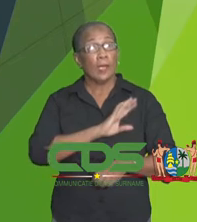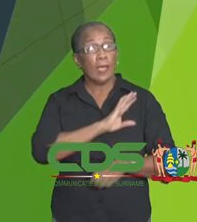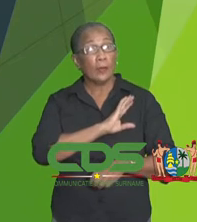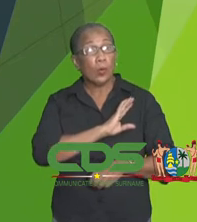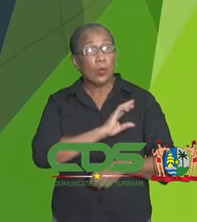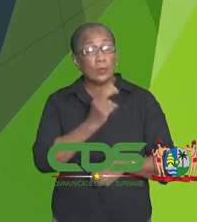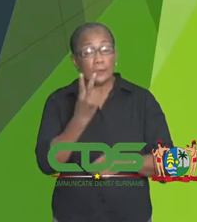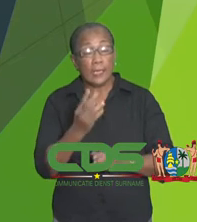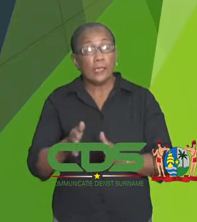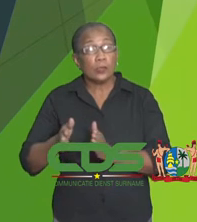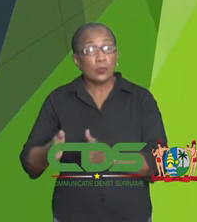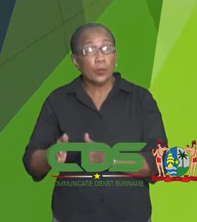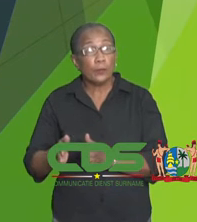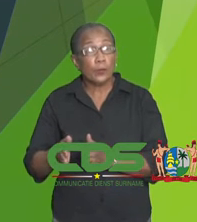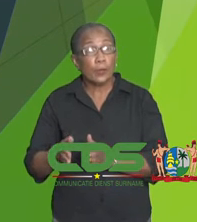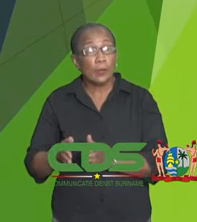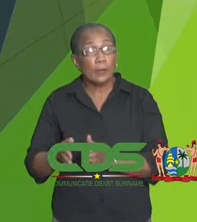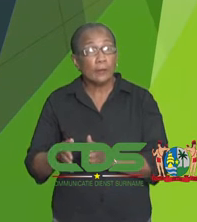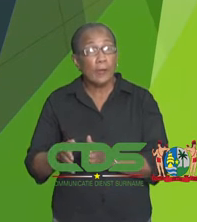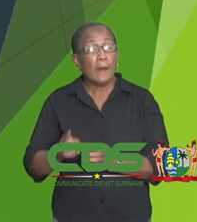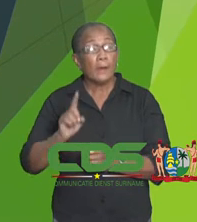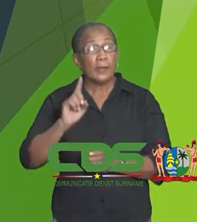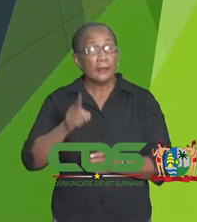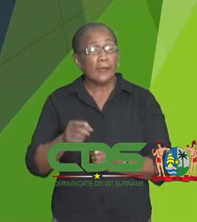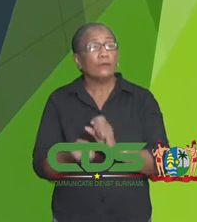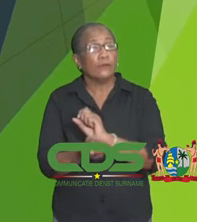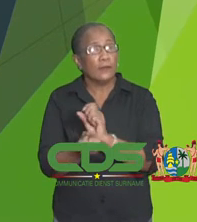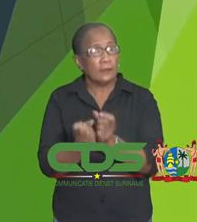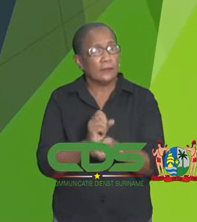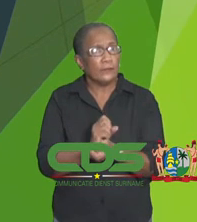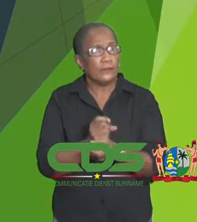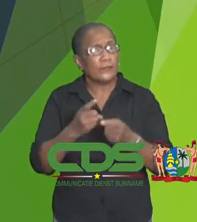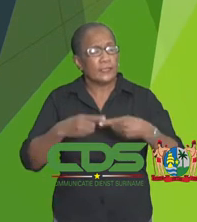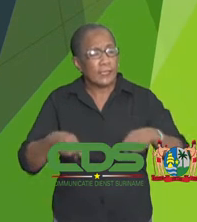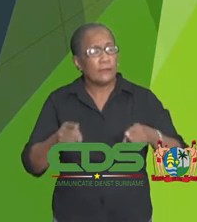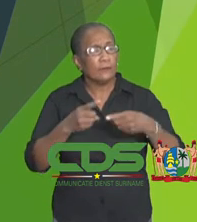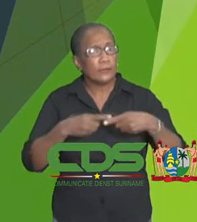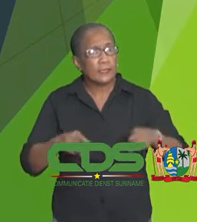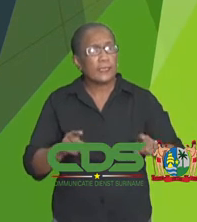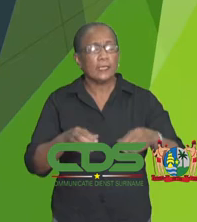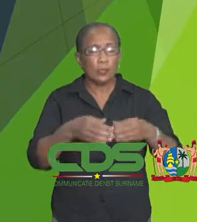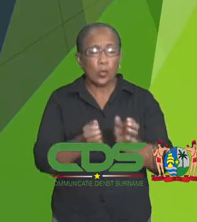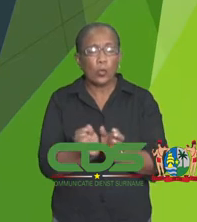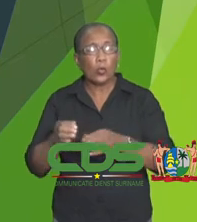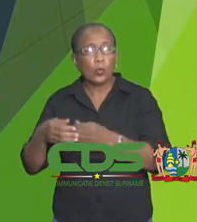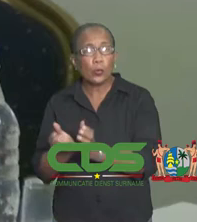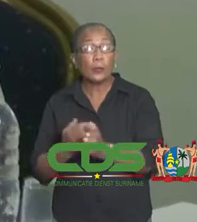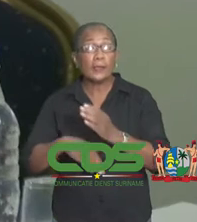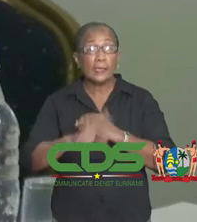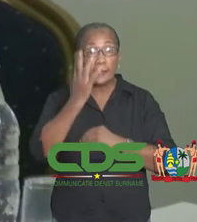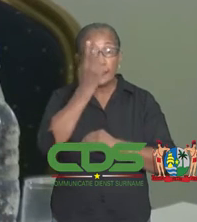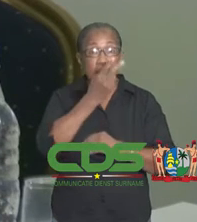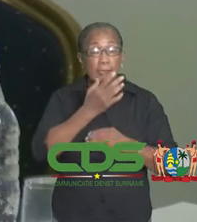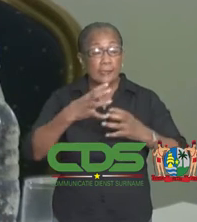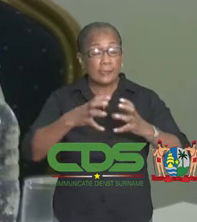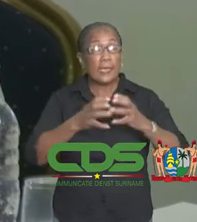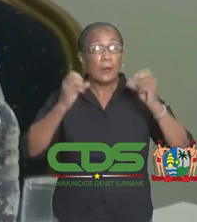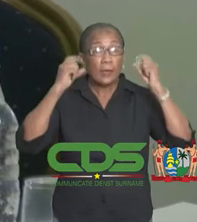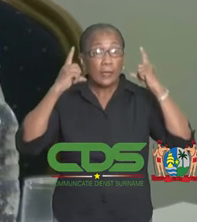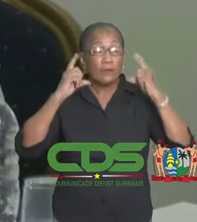riep zij zwangeren op zich te laten vaccineren. Dr. Kodan presenteerde de volgende informatie.